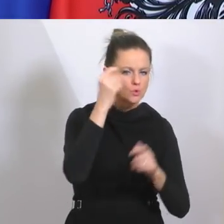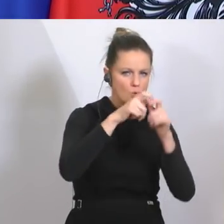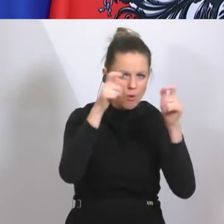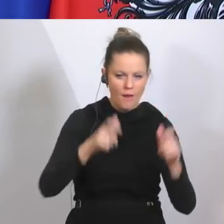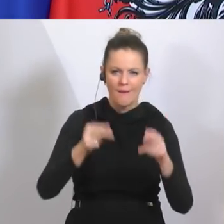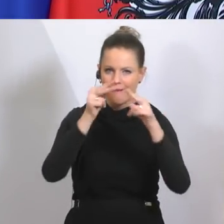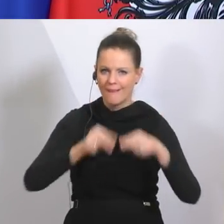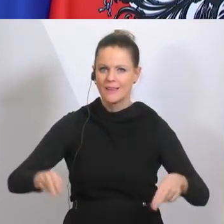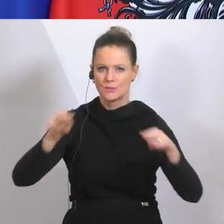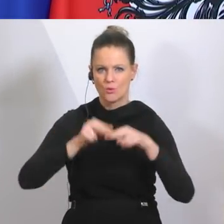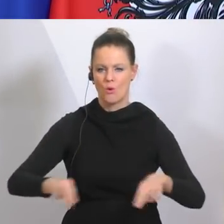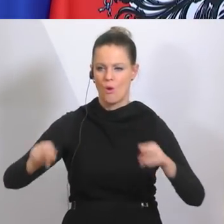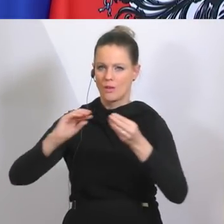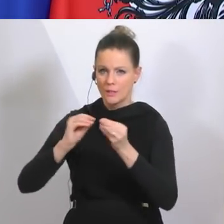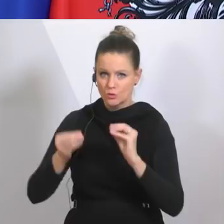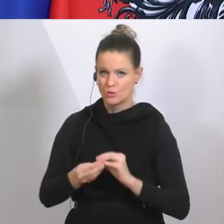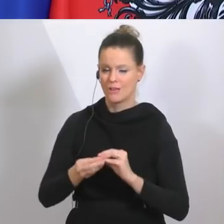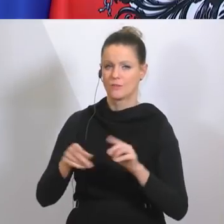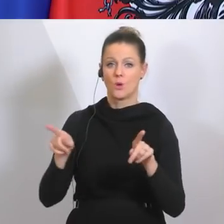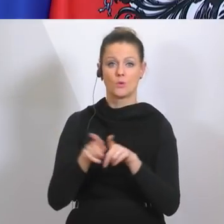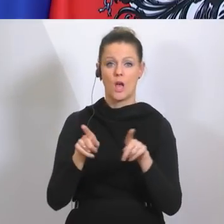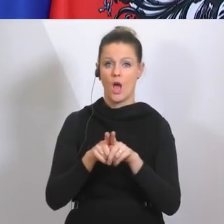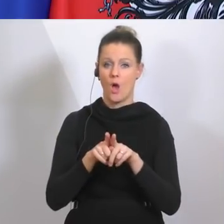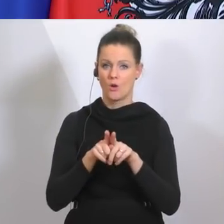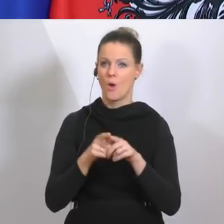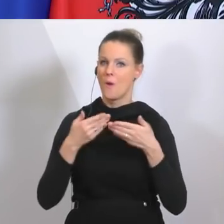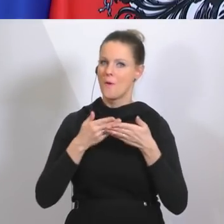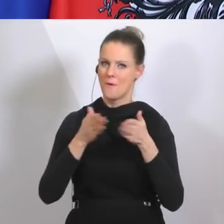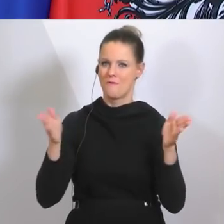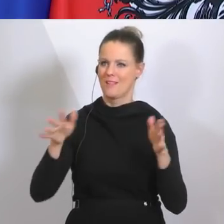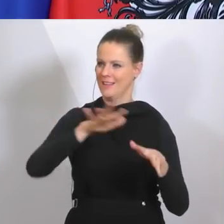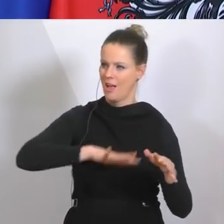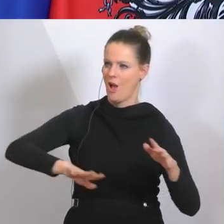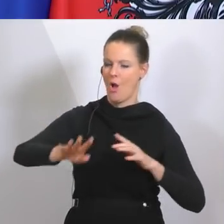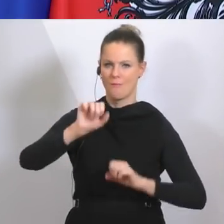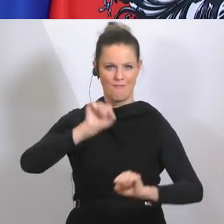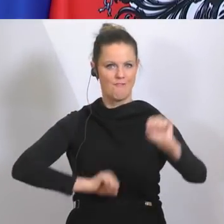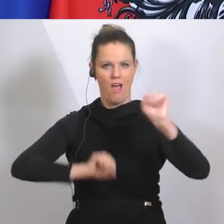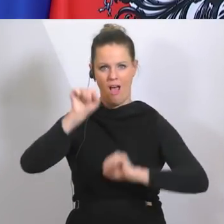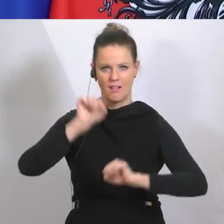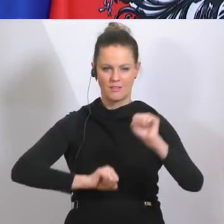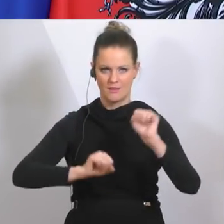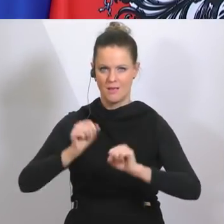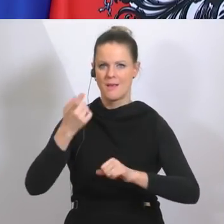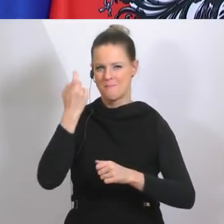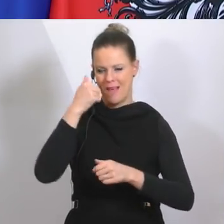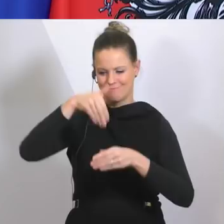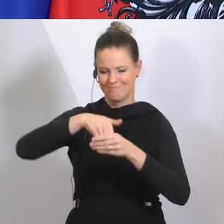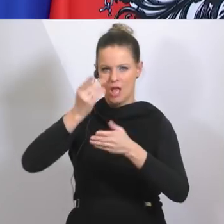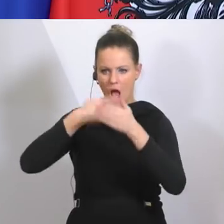Restaurants, das betrifft die Geschäfte und das betrifft das Verhalten im öffentlichen Raum, also insbesondere die Ausgangsbeschränkungen.